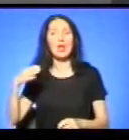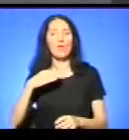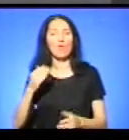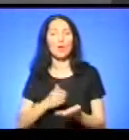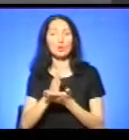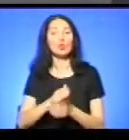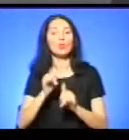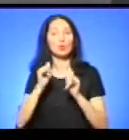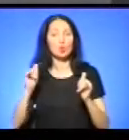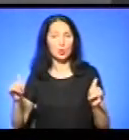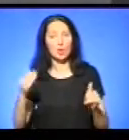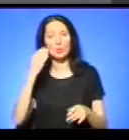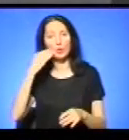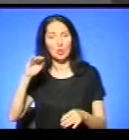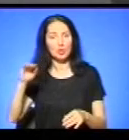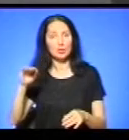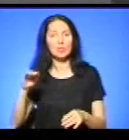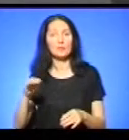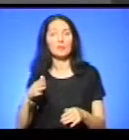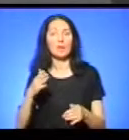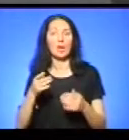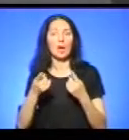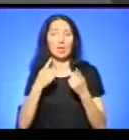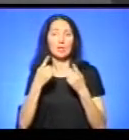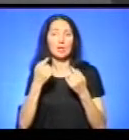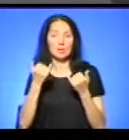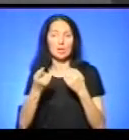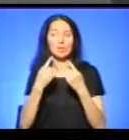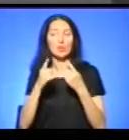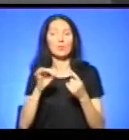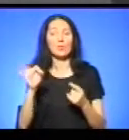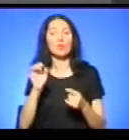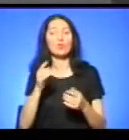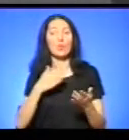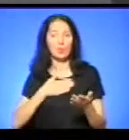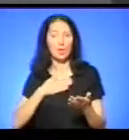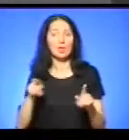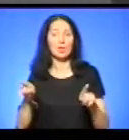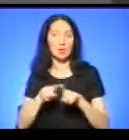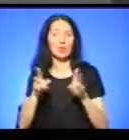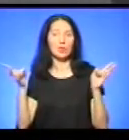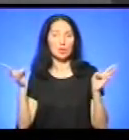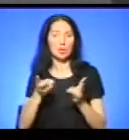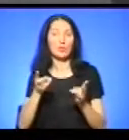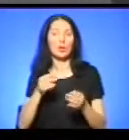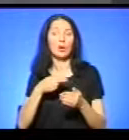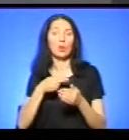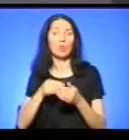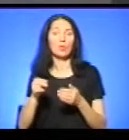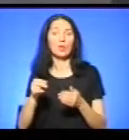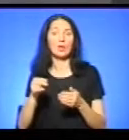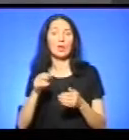мова про те, що ми теж могли б мати вертоліт, і от Міністерство внутрішніх справ